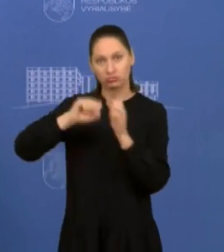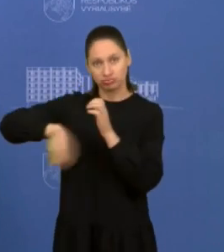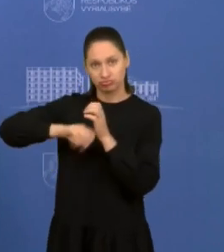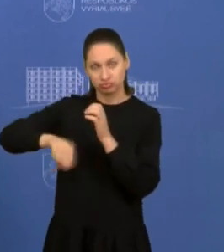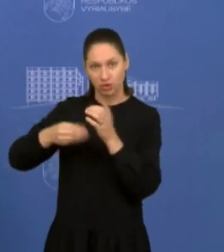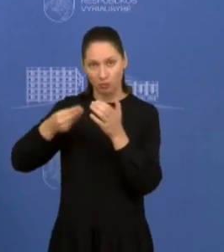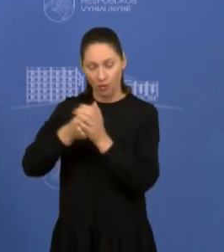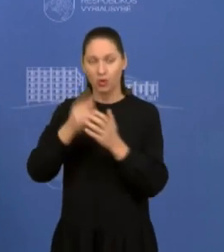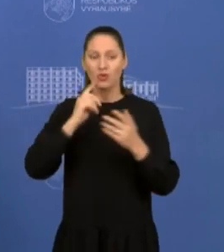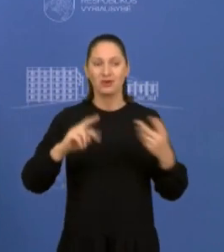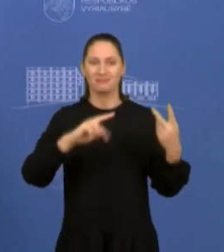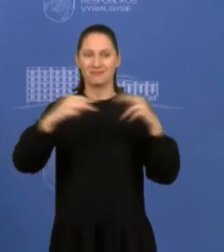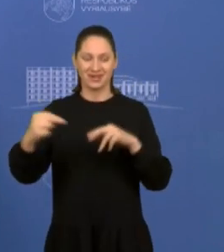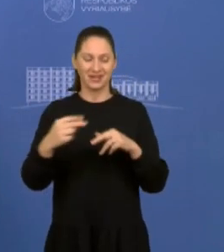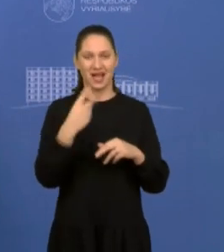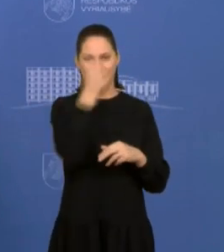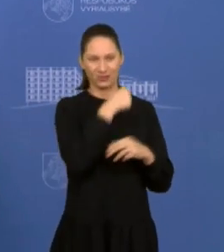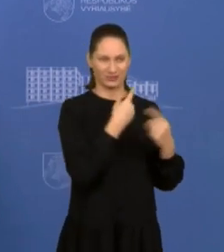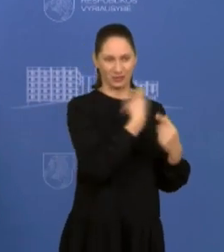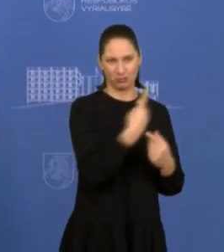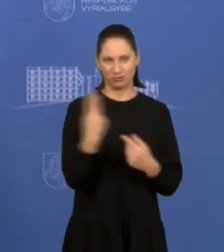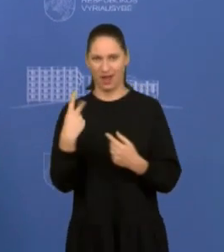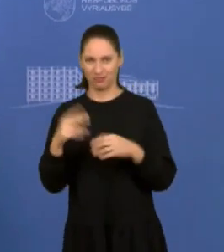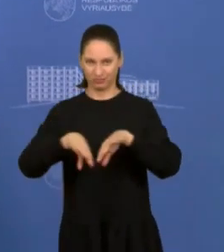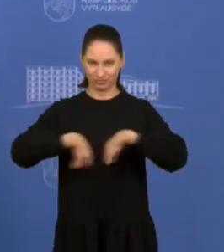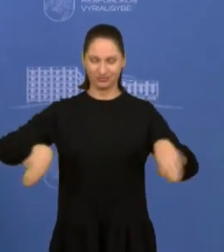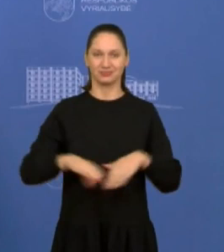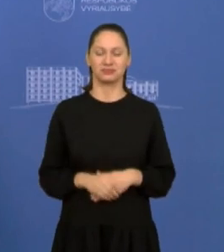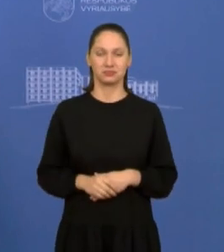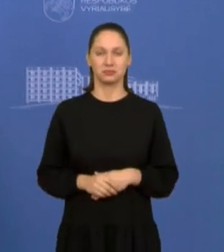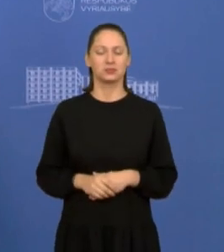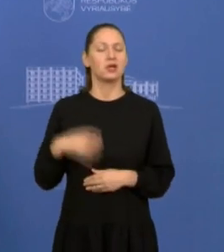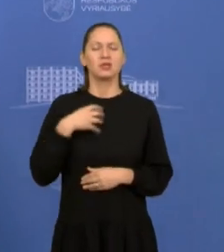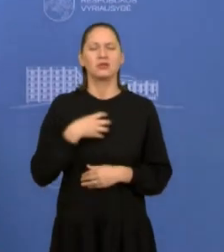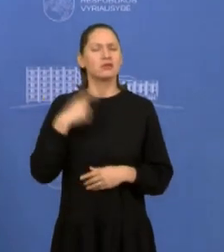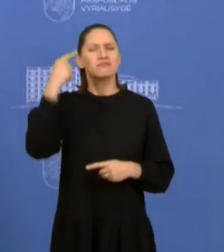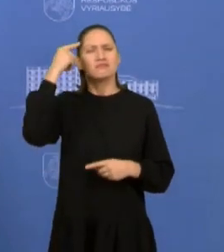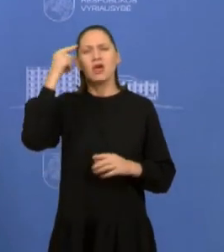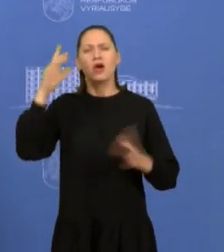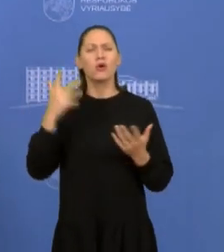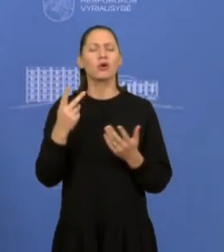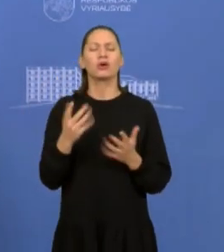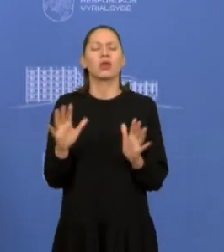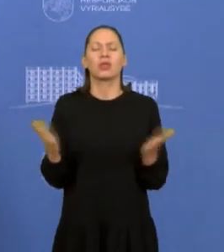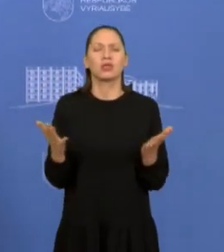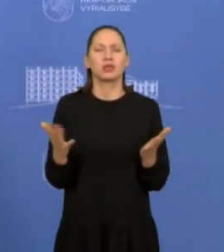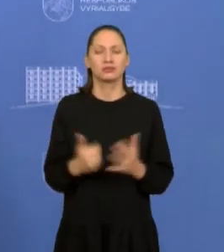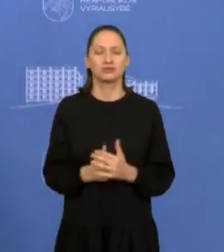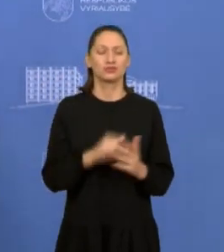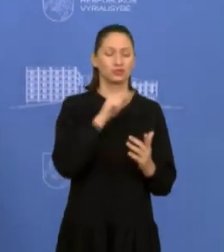pakeitimus ir asminė žinutė, kuri turbūt turėtų eiti per abudų projektus, kad